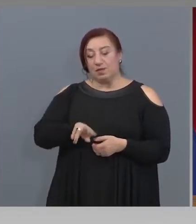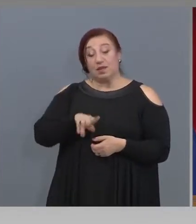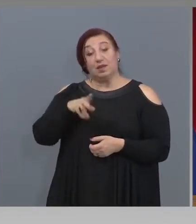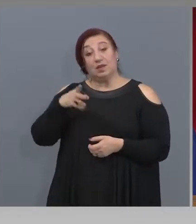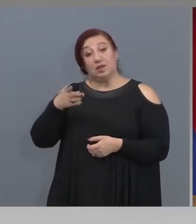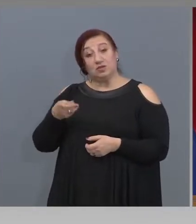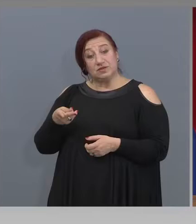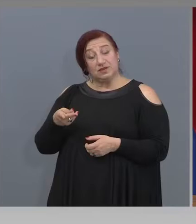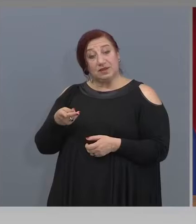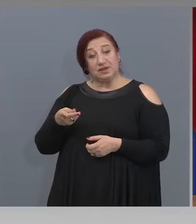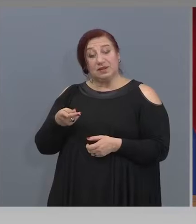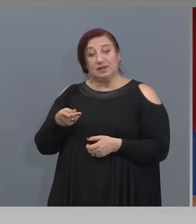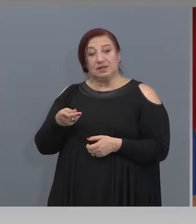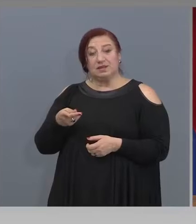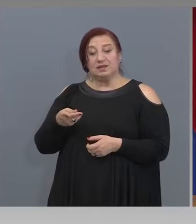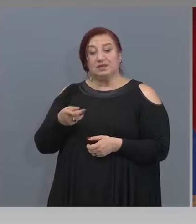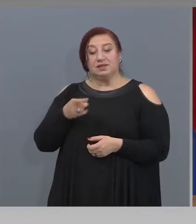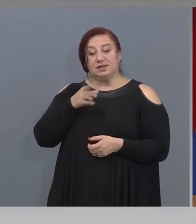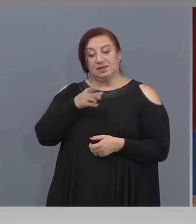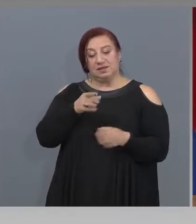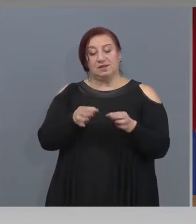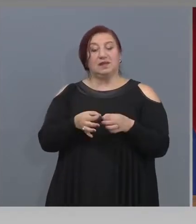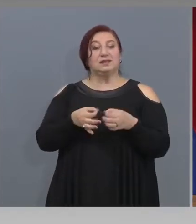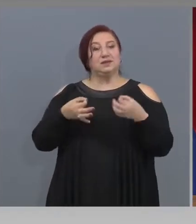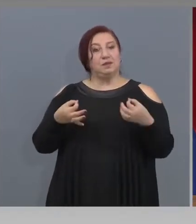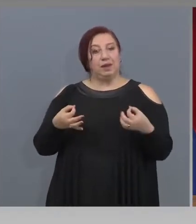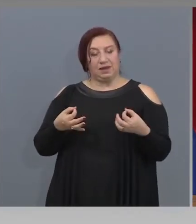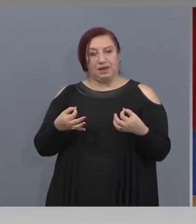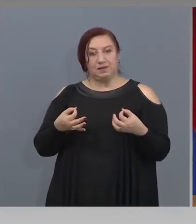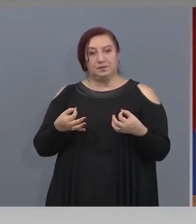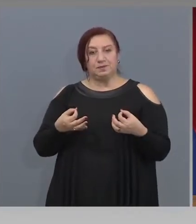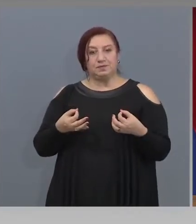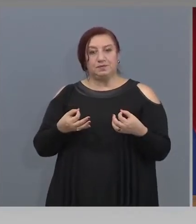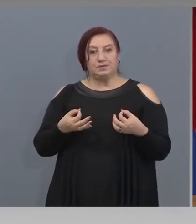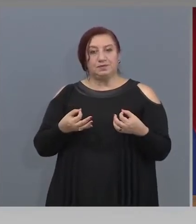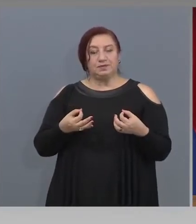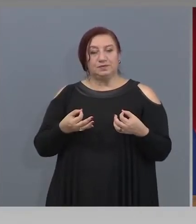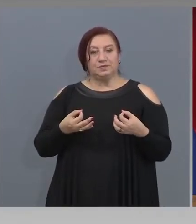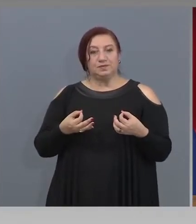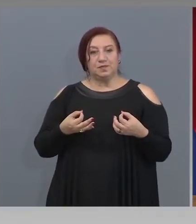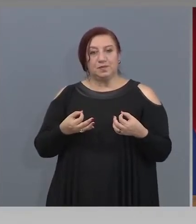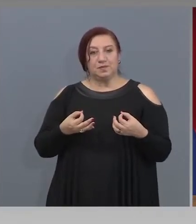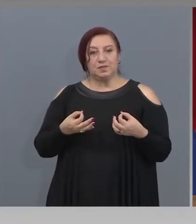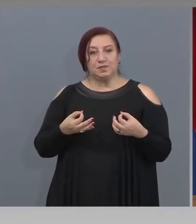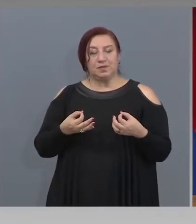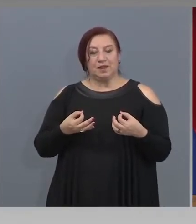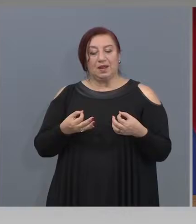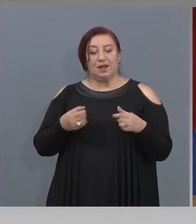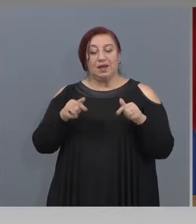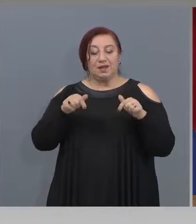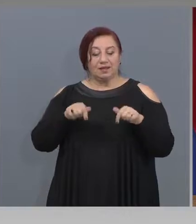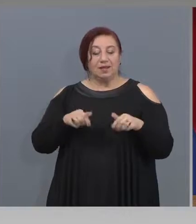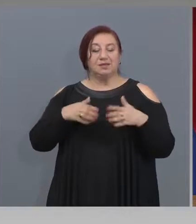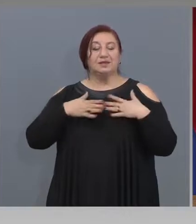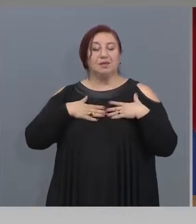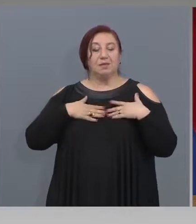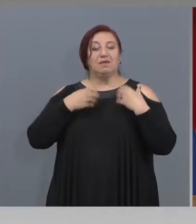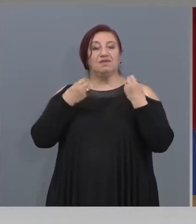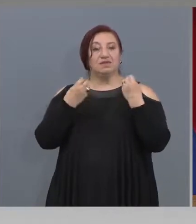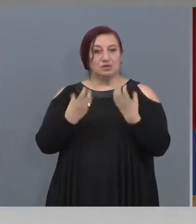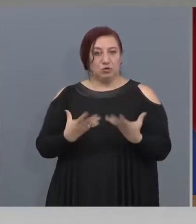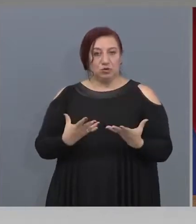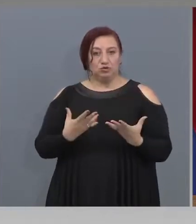Освен тези мерки, днес имам възможността